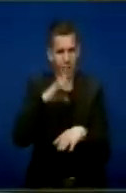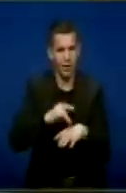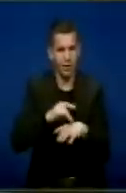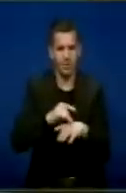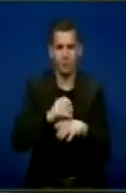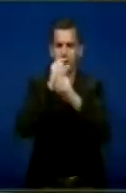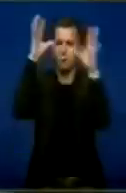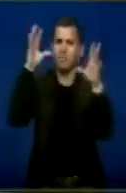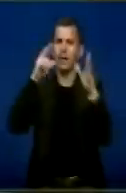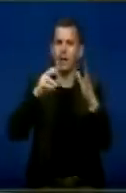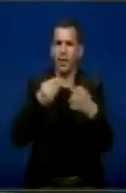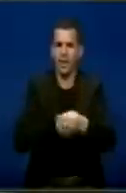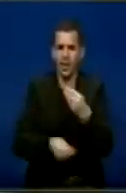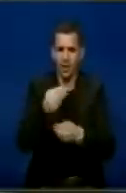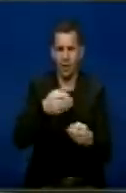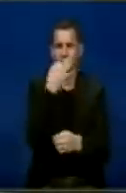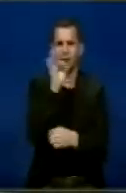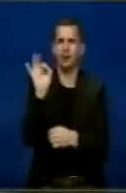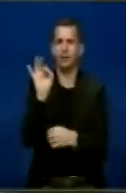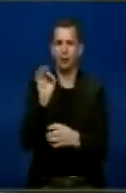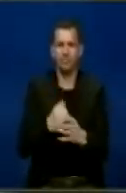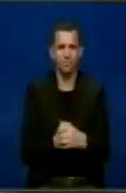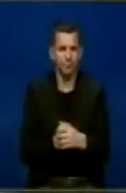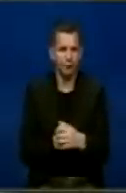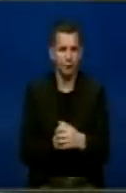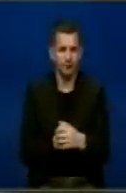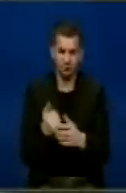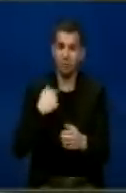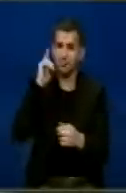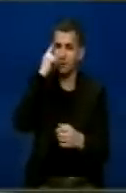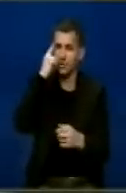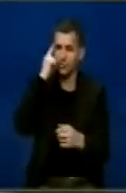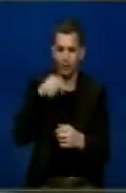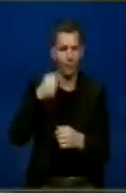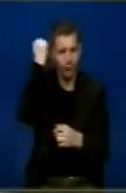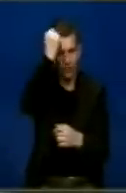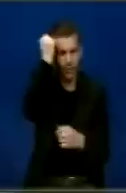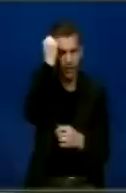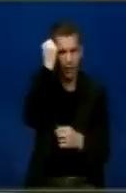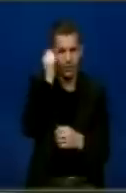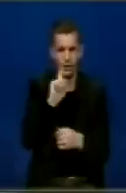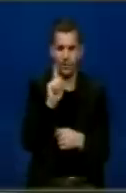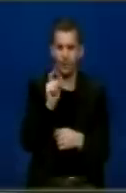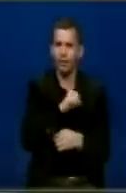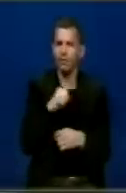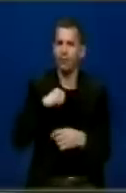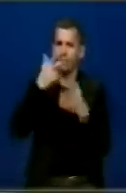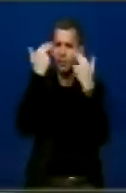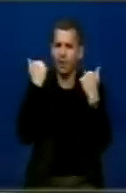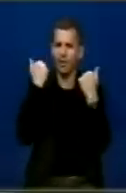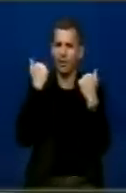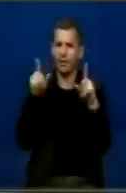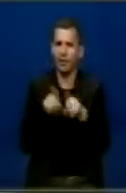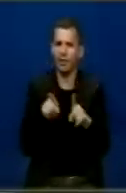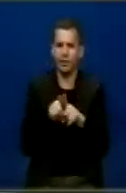ekonomik i cili ka qenë i mirë për vendet të saktuara. Në këtë drejtim konsiderojmë që Kosova nuk do të duhe verbrisht të ndjekte parimi e